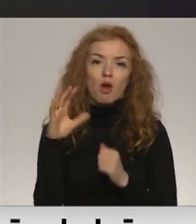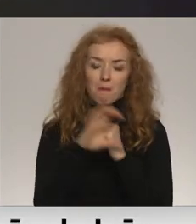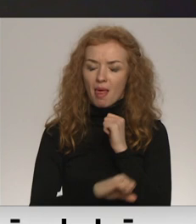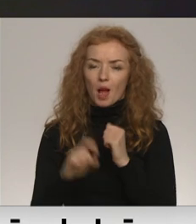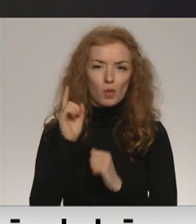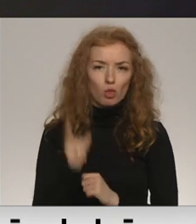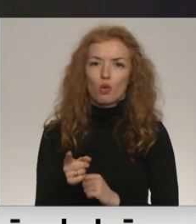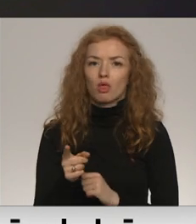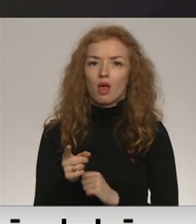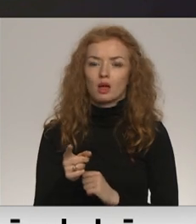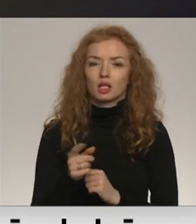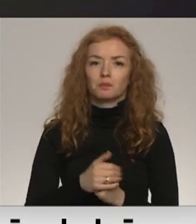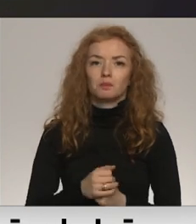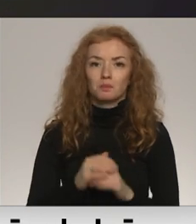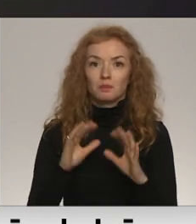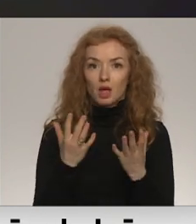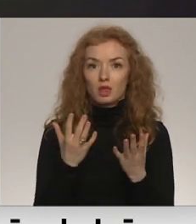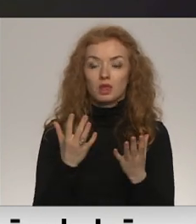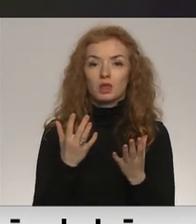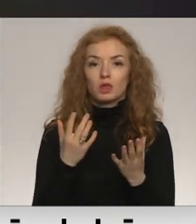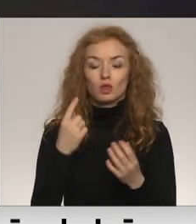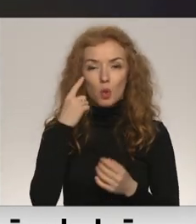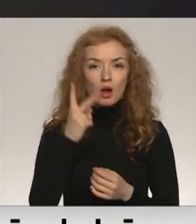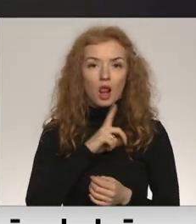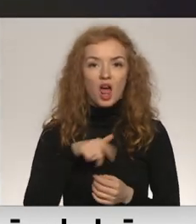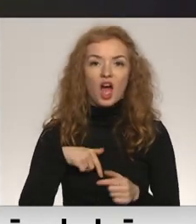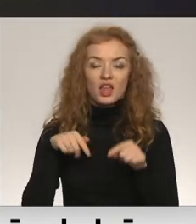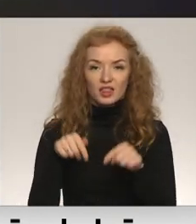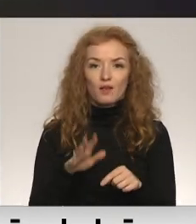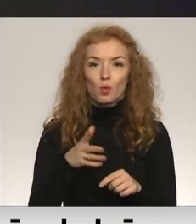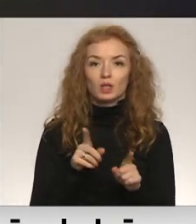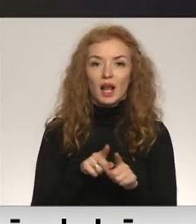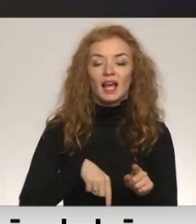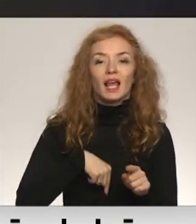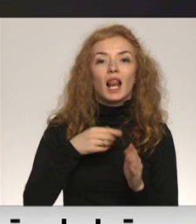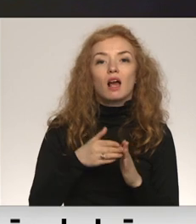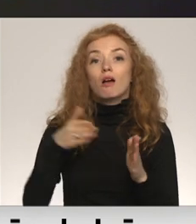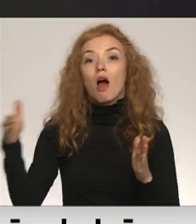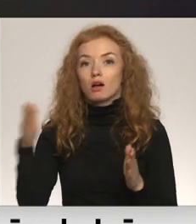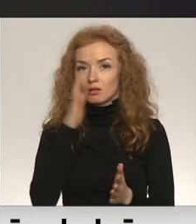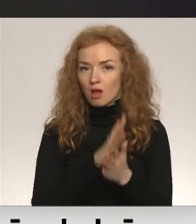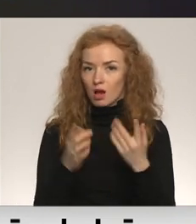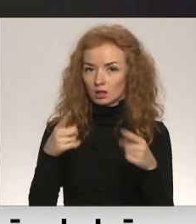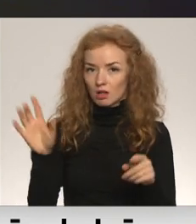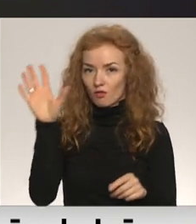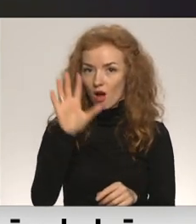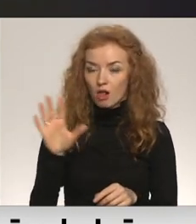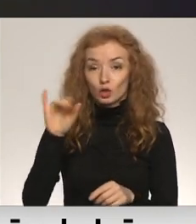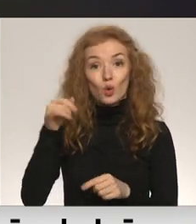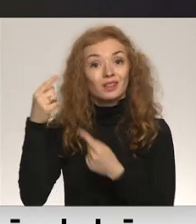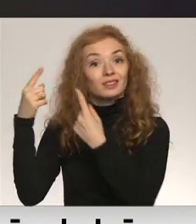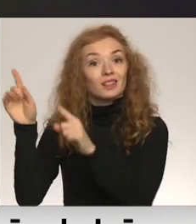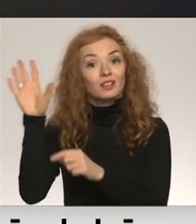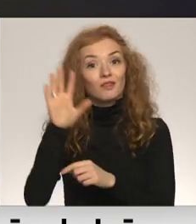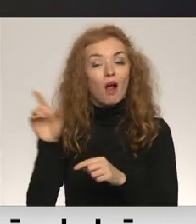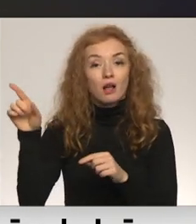noteikti. Es domāju, ka Latvijā tas vilnis būs ilgstošaks nekā citas valstis, kamēr citas valstis tas